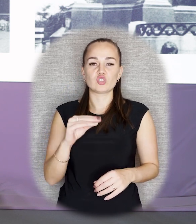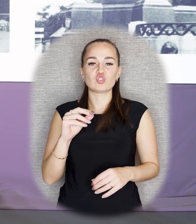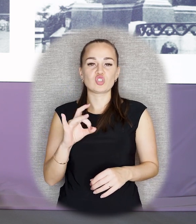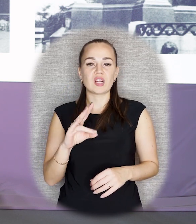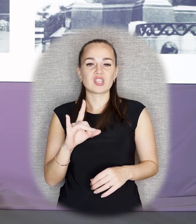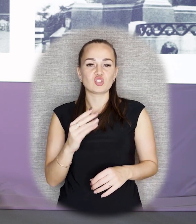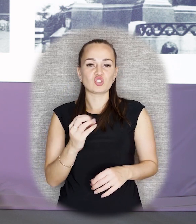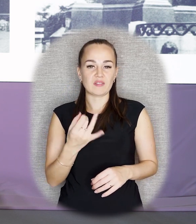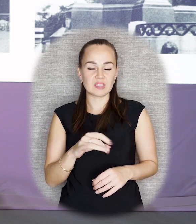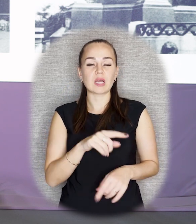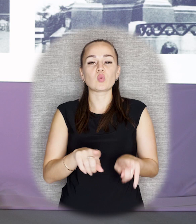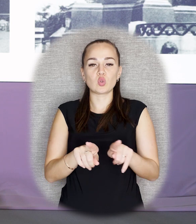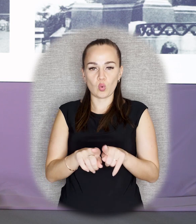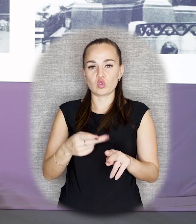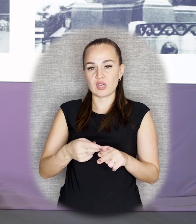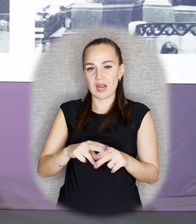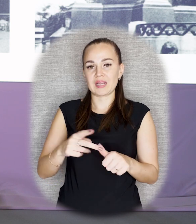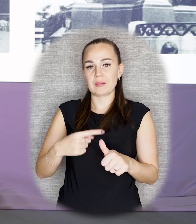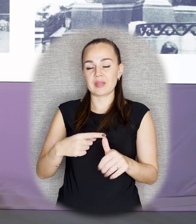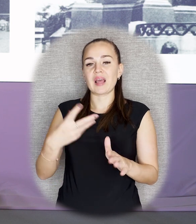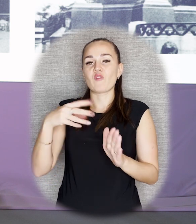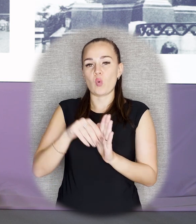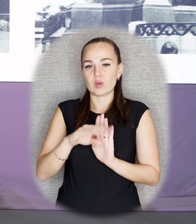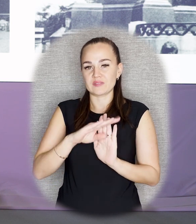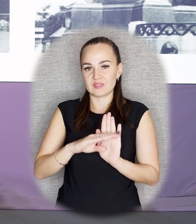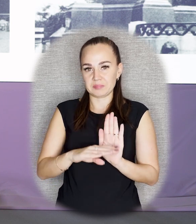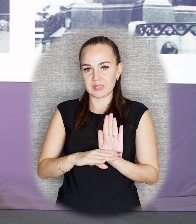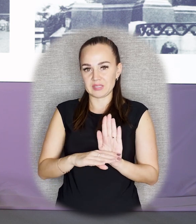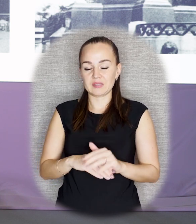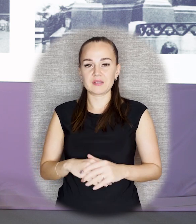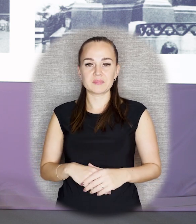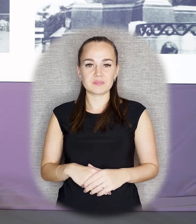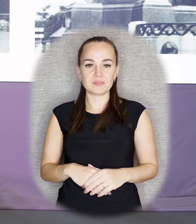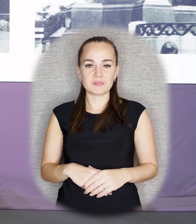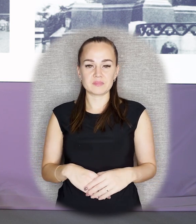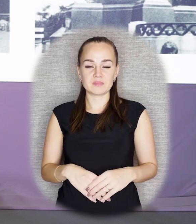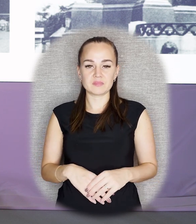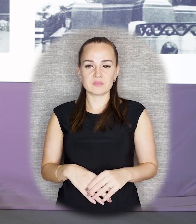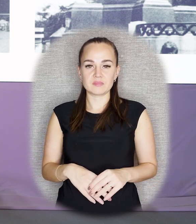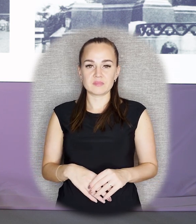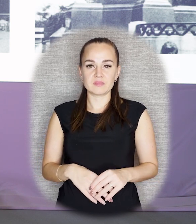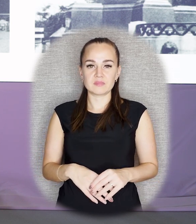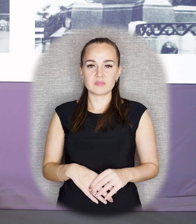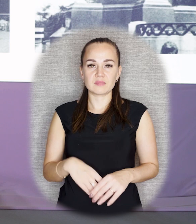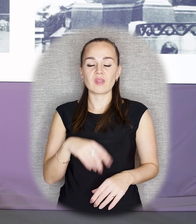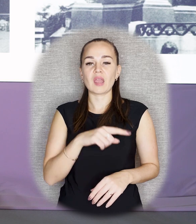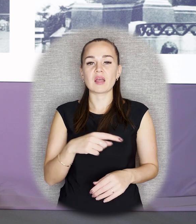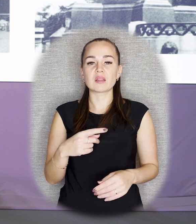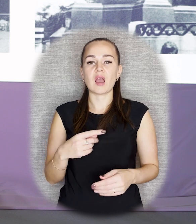тоже имена, которые входят в список. Но получается, что у нас нет свидетельств о том, чтобы это финансировалось как конкурс-заказ.